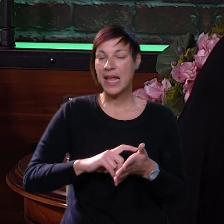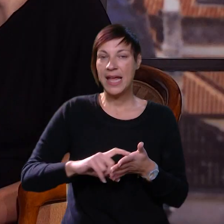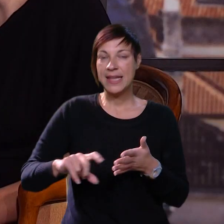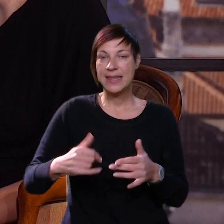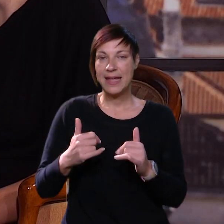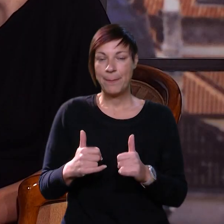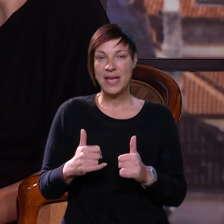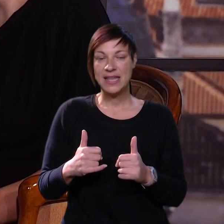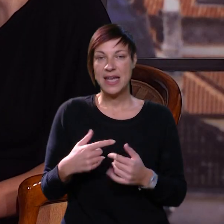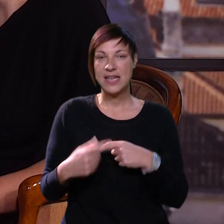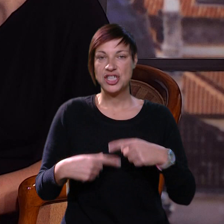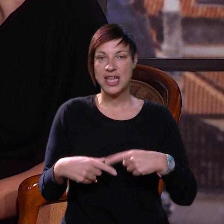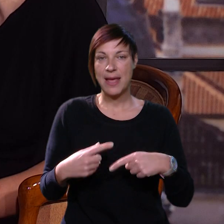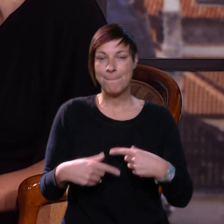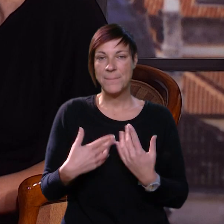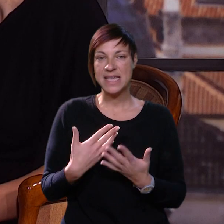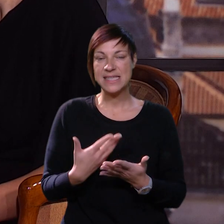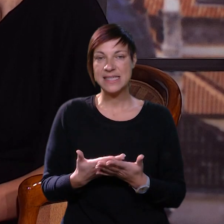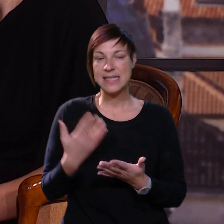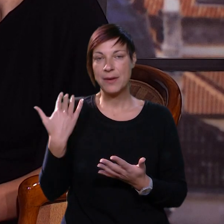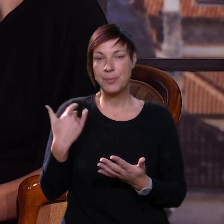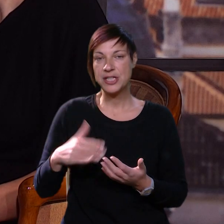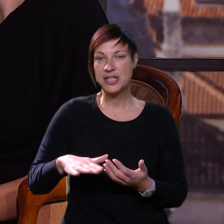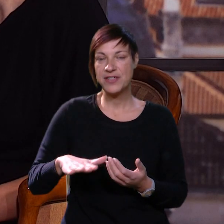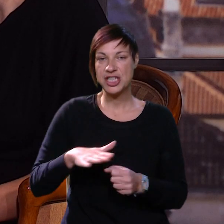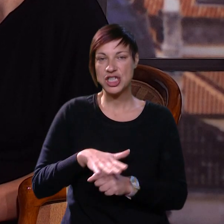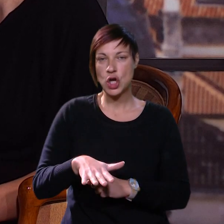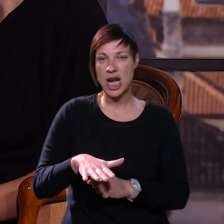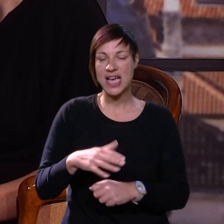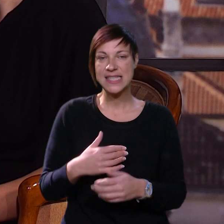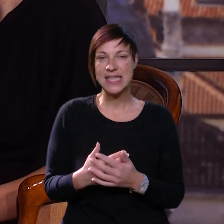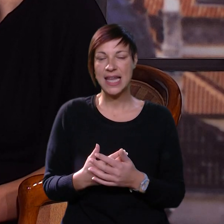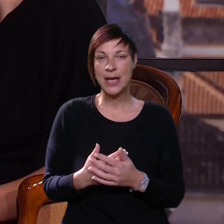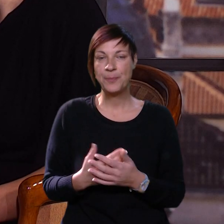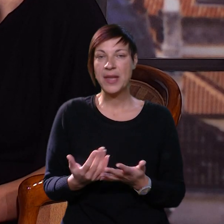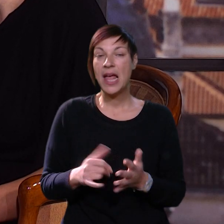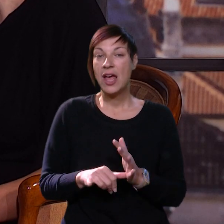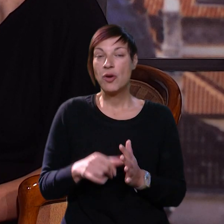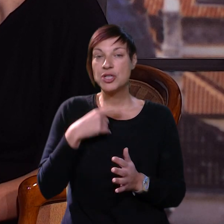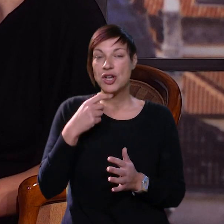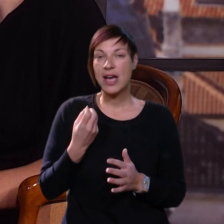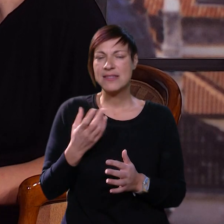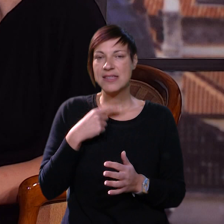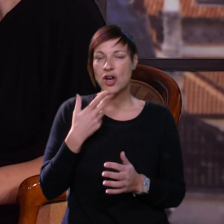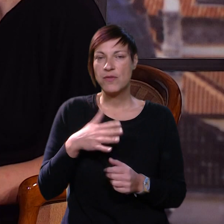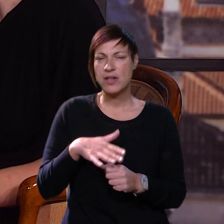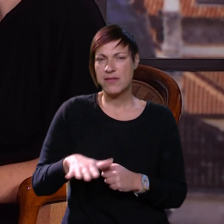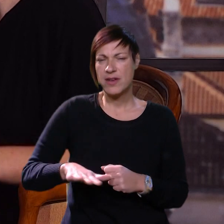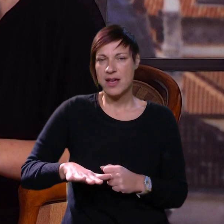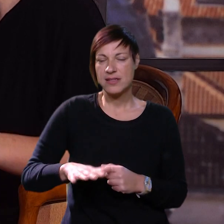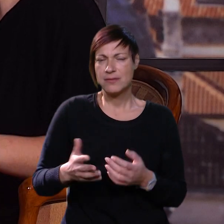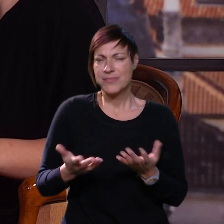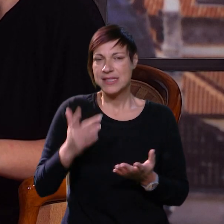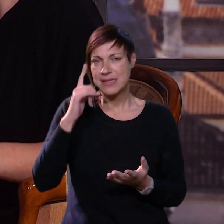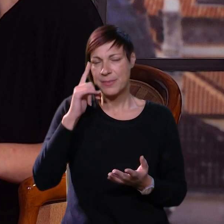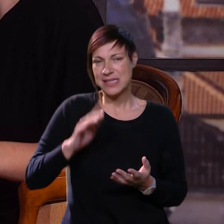Tema nekako današnje emisije biće vršnjačko nasilje. Obično kad se govori o vršnjačkom nasilju,